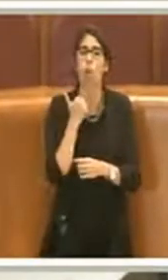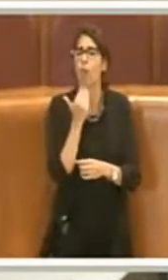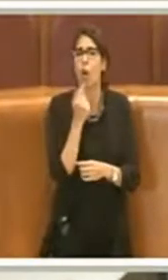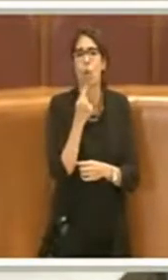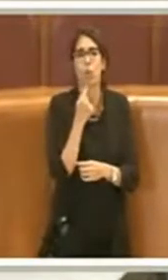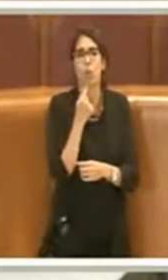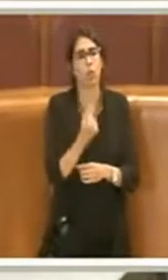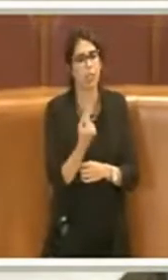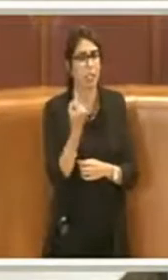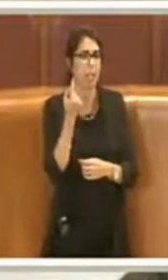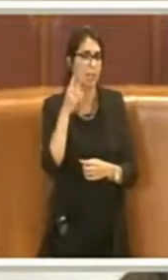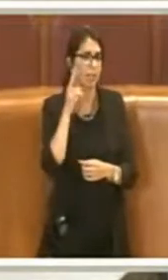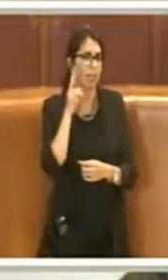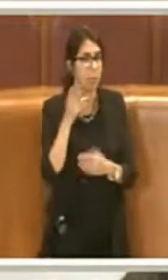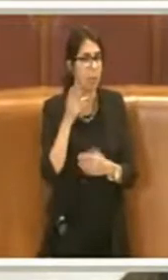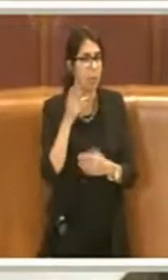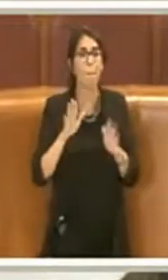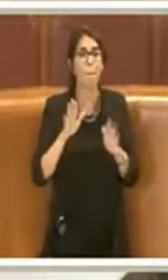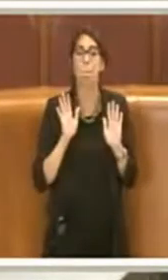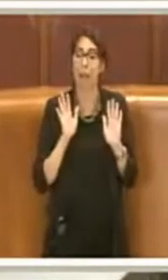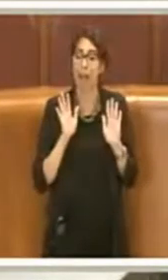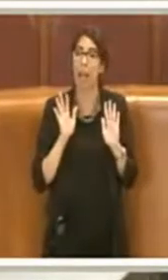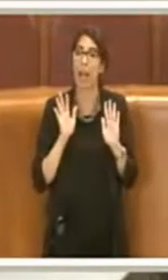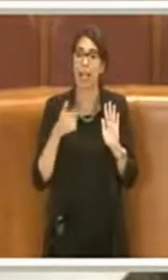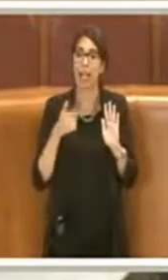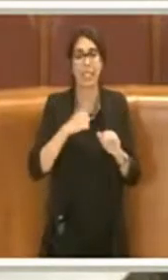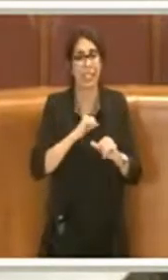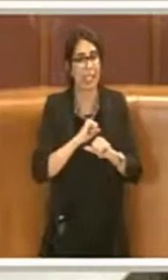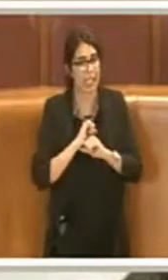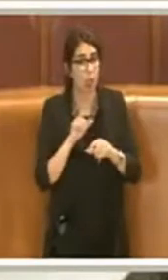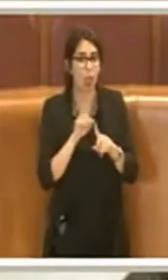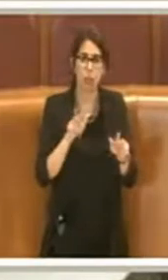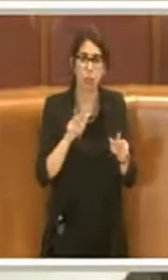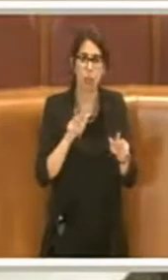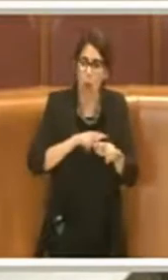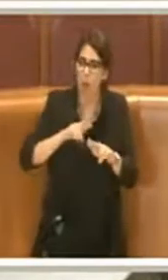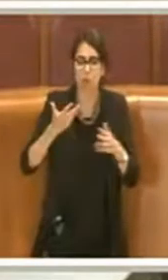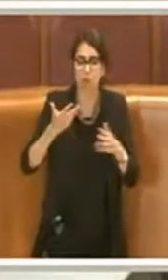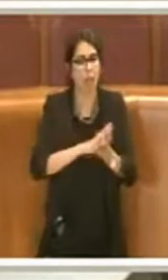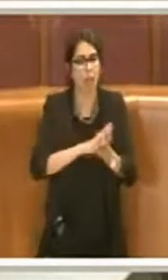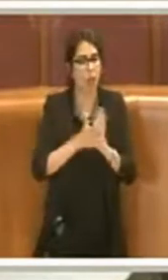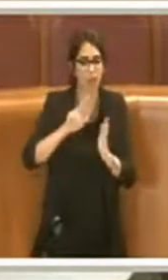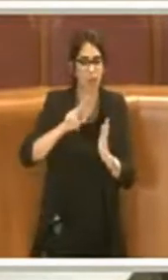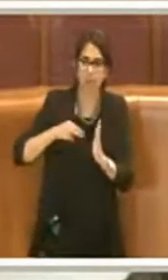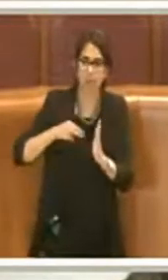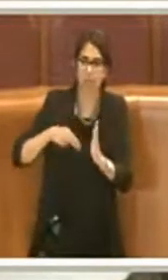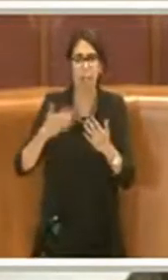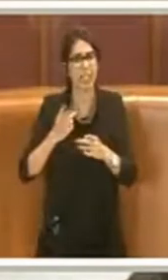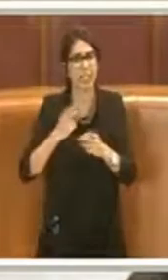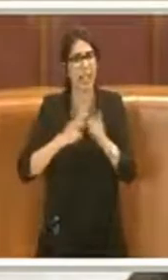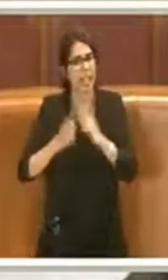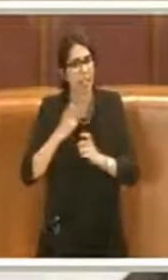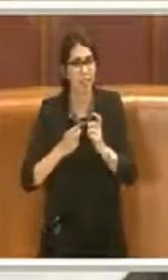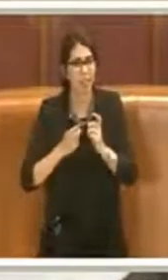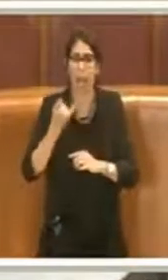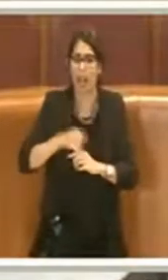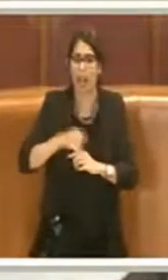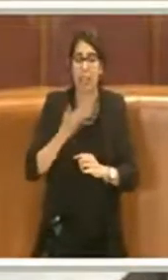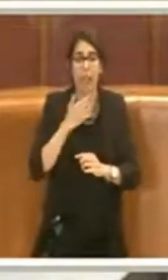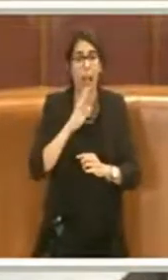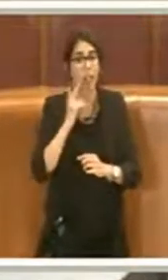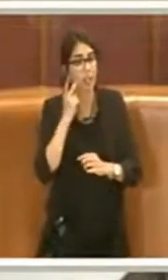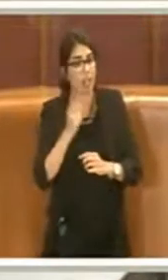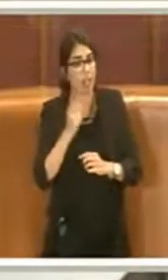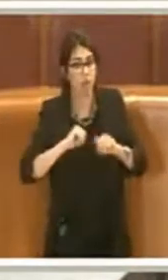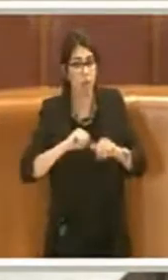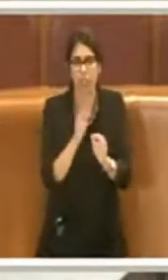credo che nessun comune in Italia che ha sottoscritto dei derivati abbia trovato un vantaggio per la propria cittadinanza. Sono stati